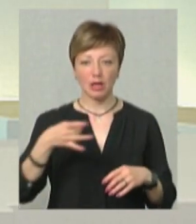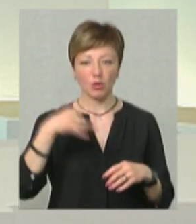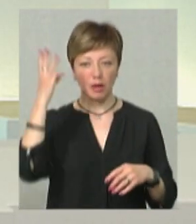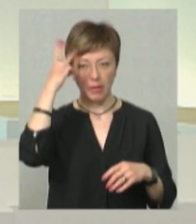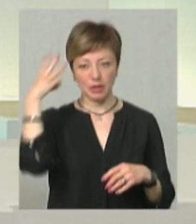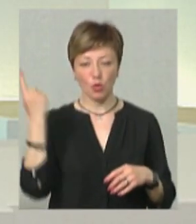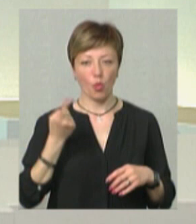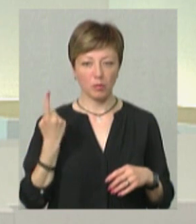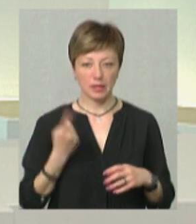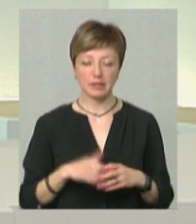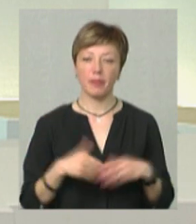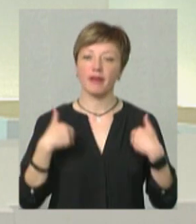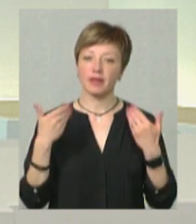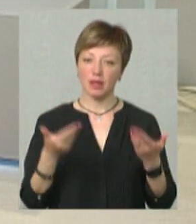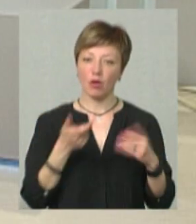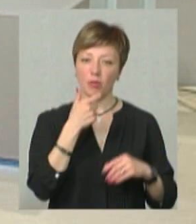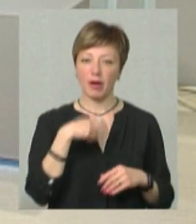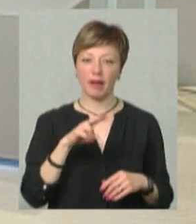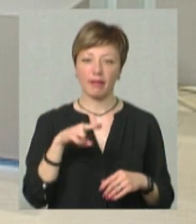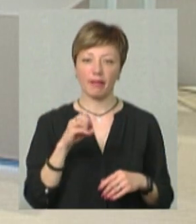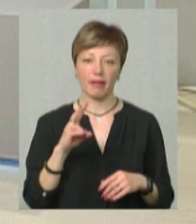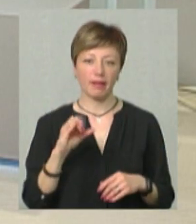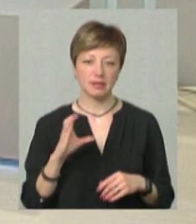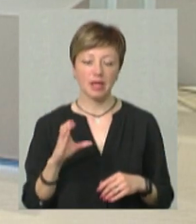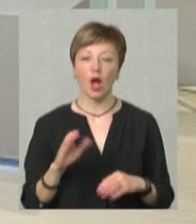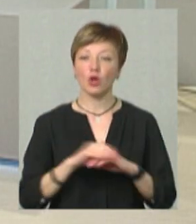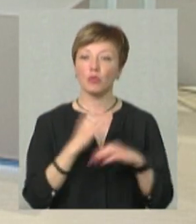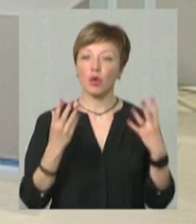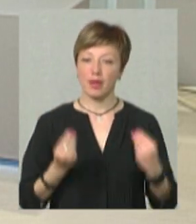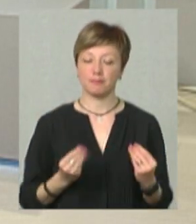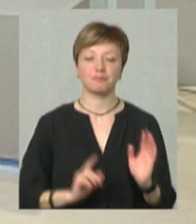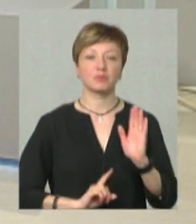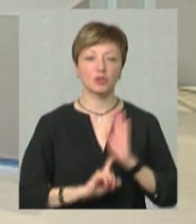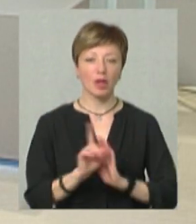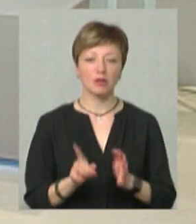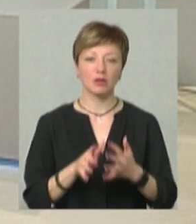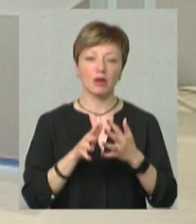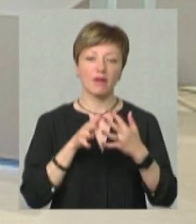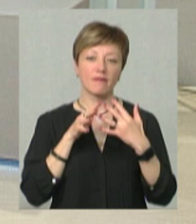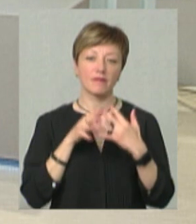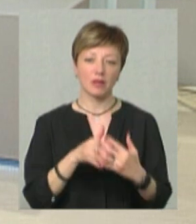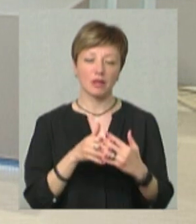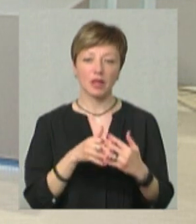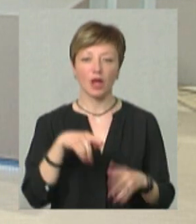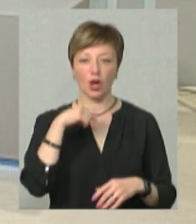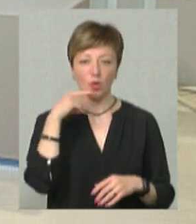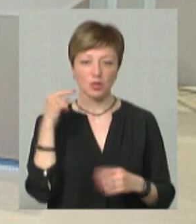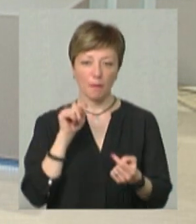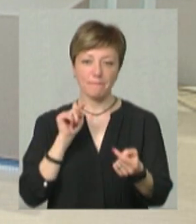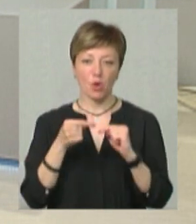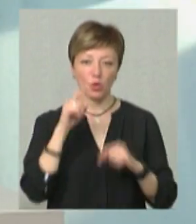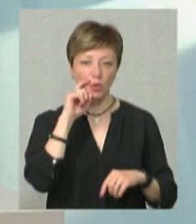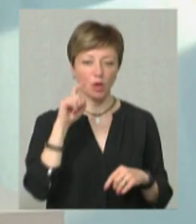Хмельницьку область. Вітаю, пане Денисе. Доброго дня. Ось із початком широкомасштабної збройної агресії Росії проти